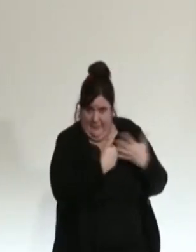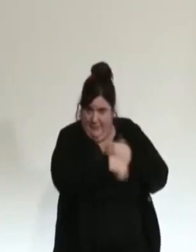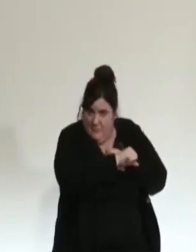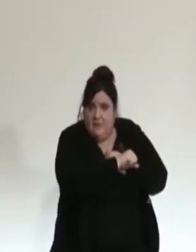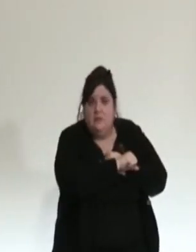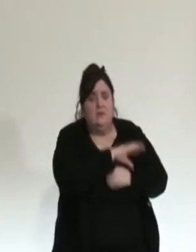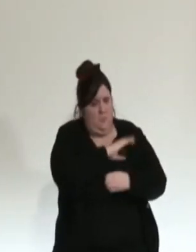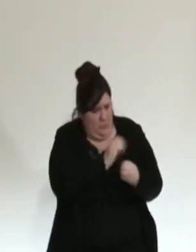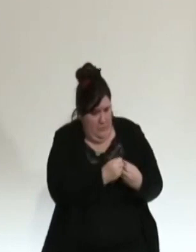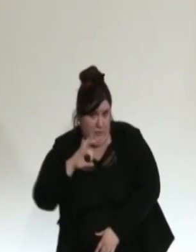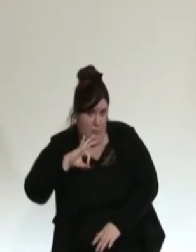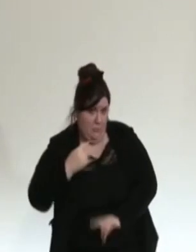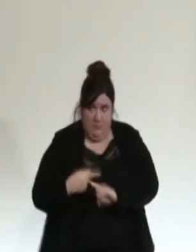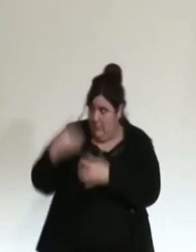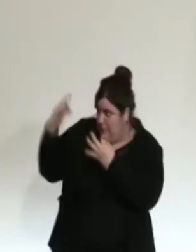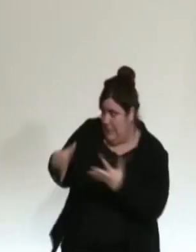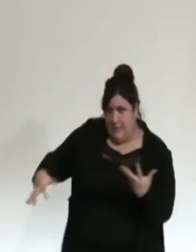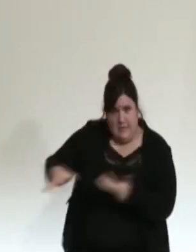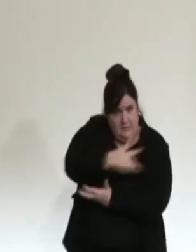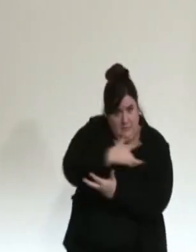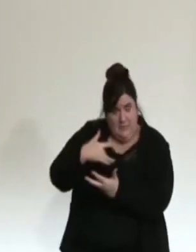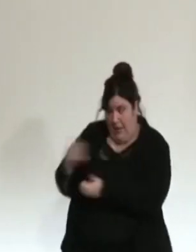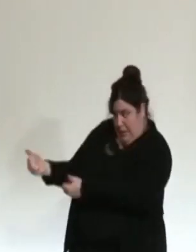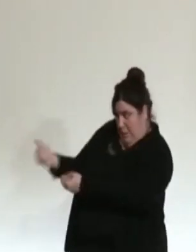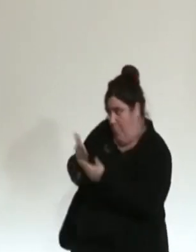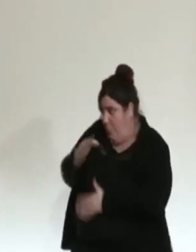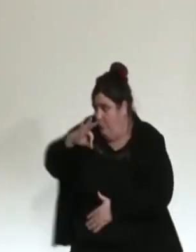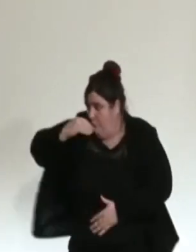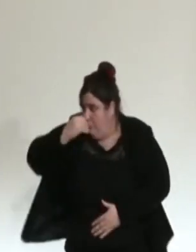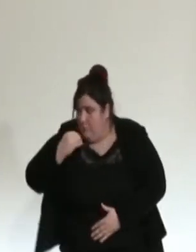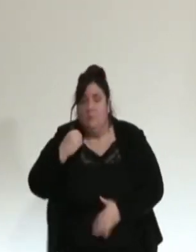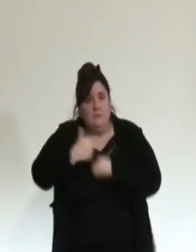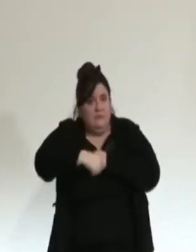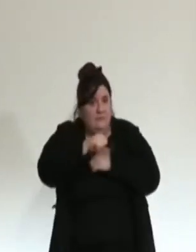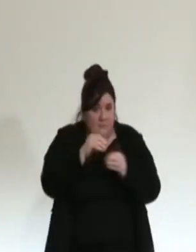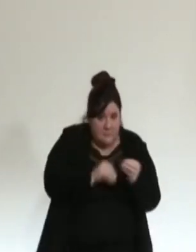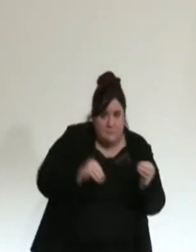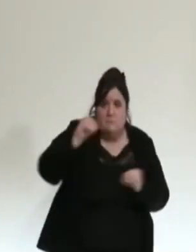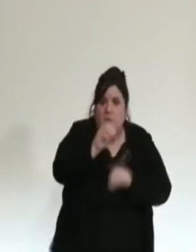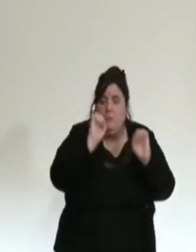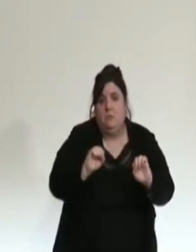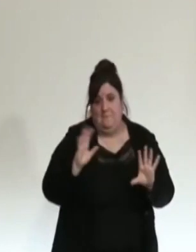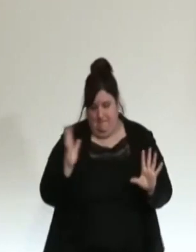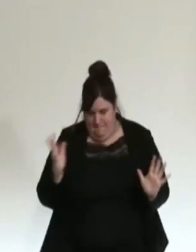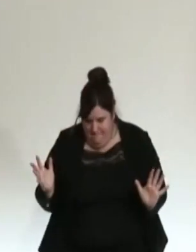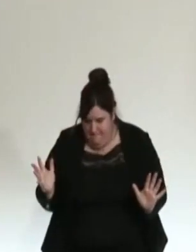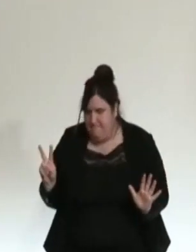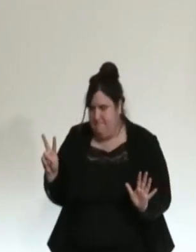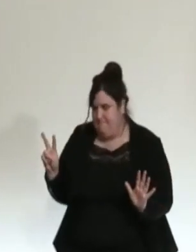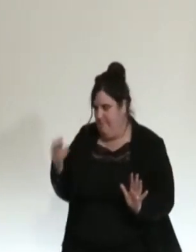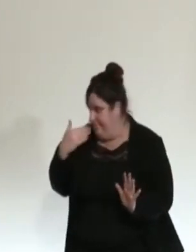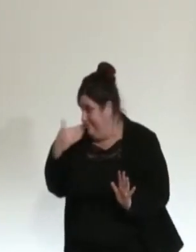un maximum de Français le plus tôt possible. Toutefois, cette proposition, à ce stade, ne fait pas consensus dans la communauté scientifique.